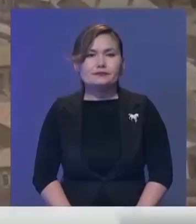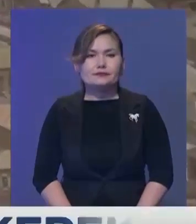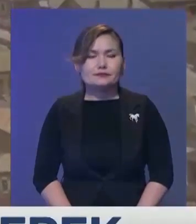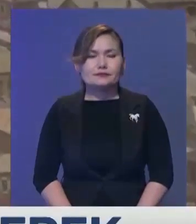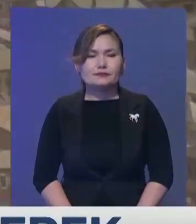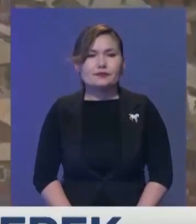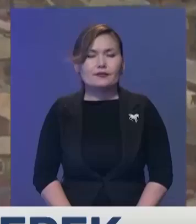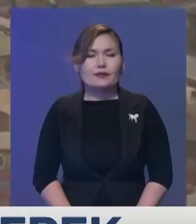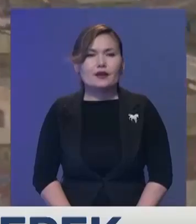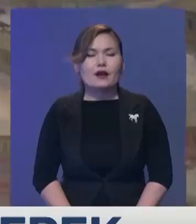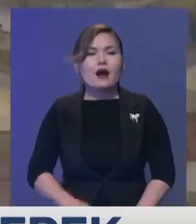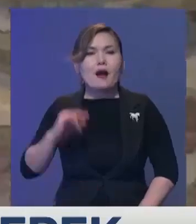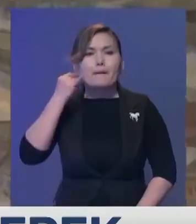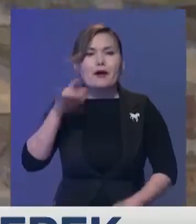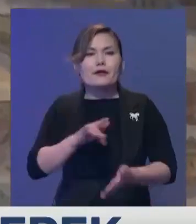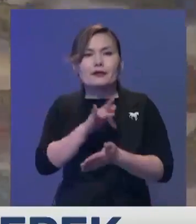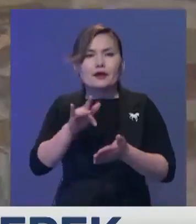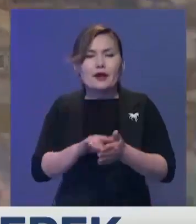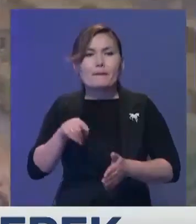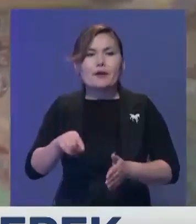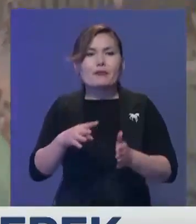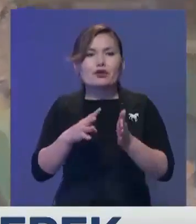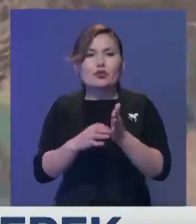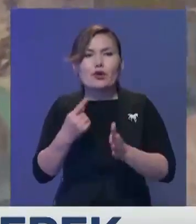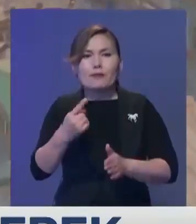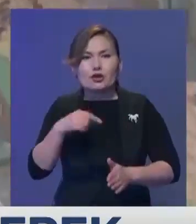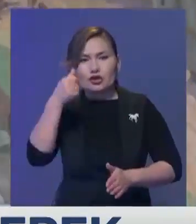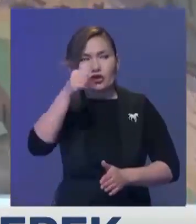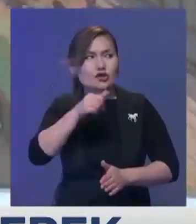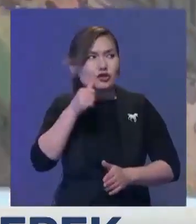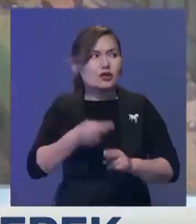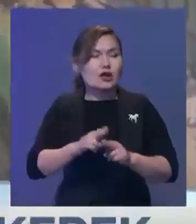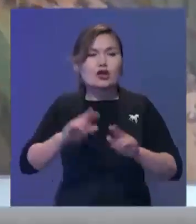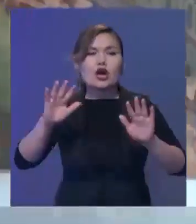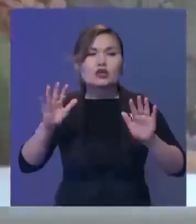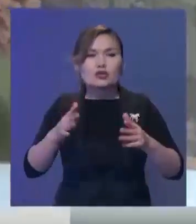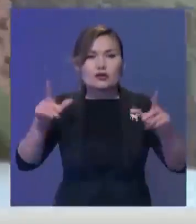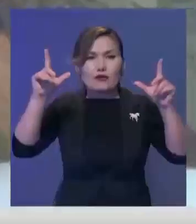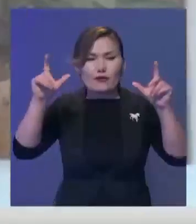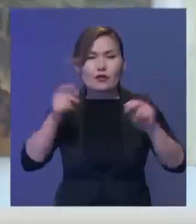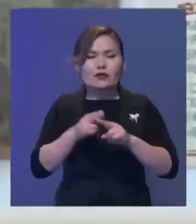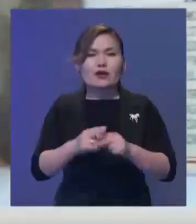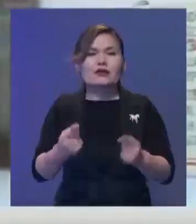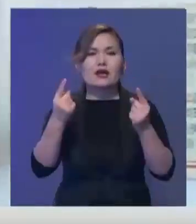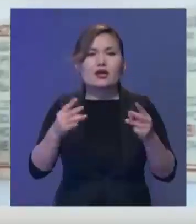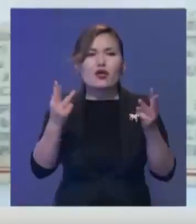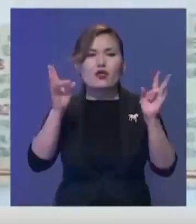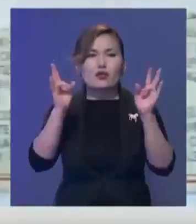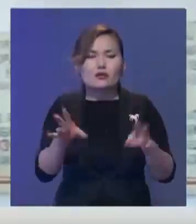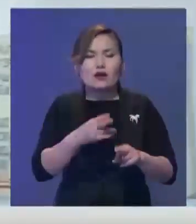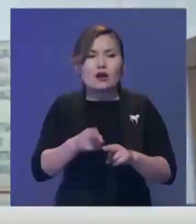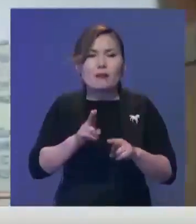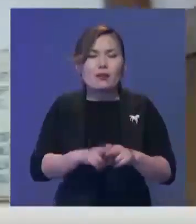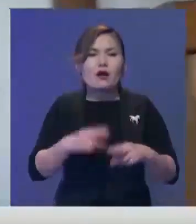Бұл Павладар қаласының 1901 жылға көрінсі сөл сәтте ерт сөңірнің тарихындағы еңірі өрт болды. Қызыл